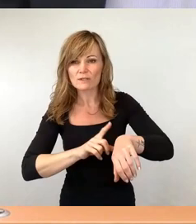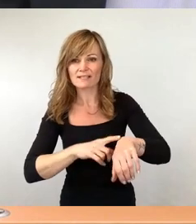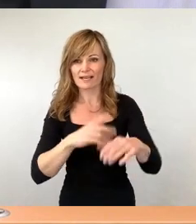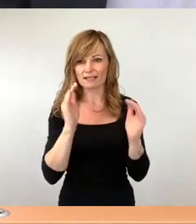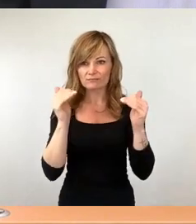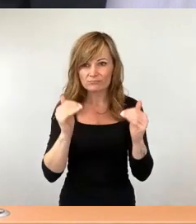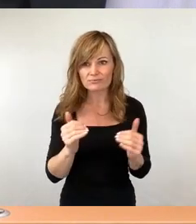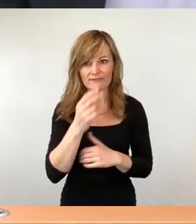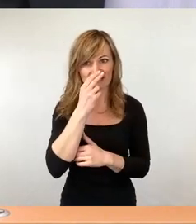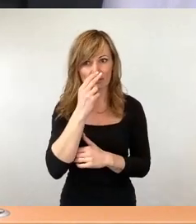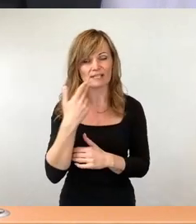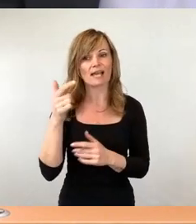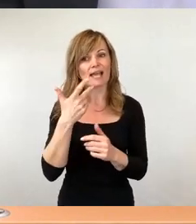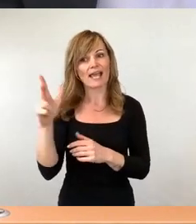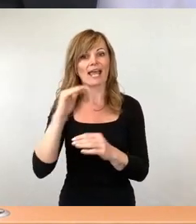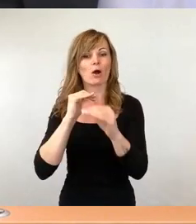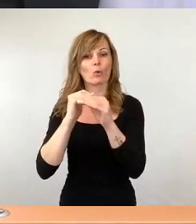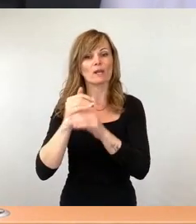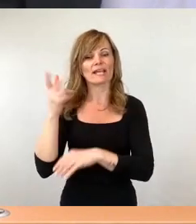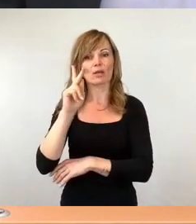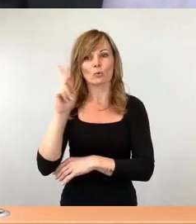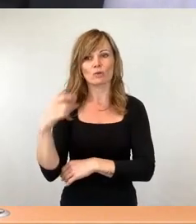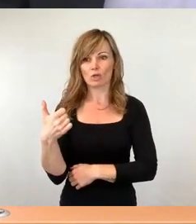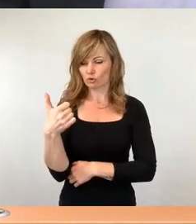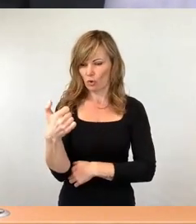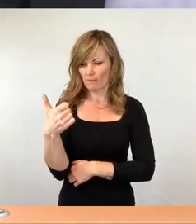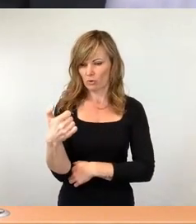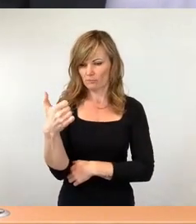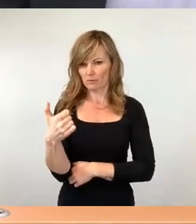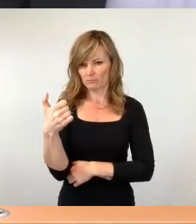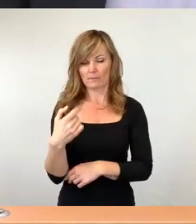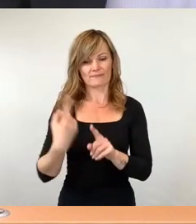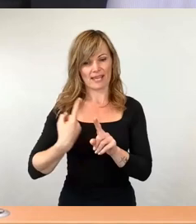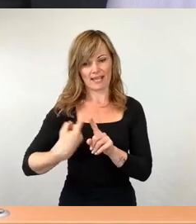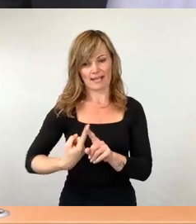Kollege Kühn mit der Stopp oder neben und zählt fleißig und erzählt Ihnen jetzt bitte die Zahlen.